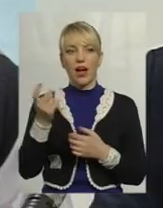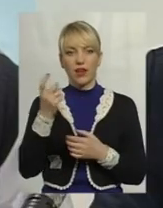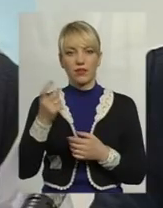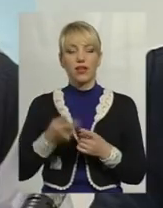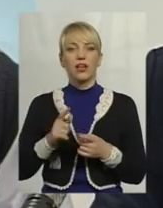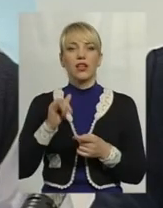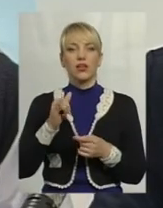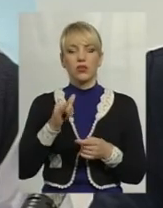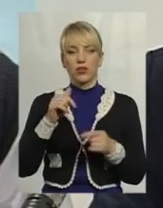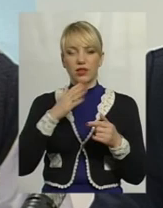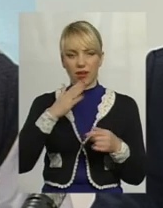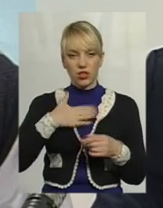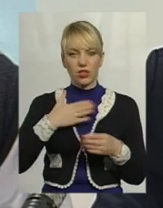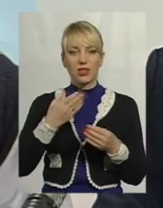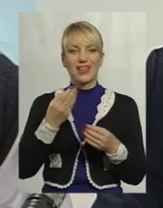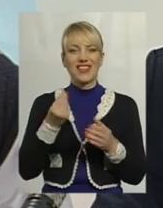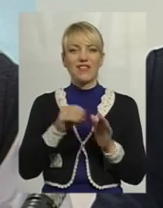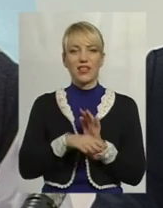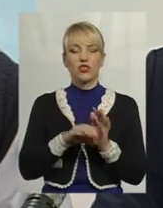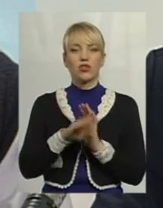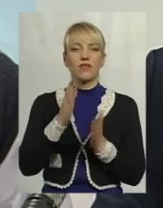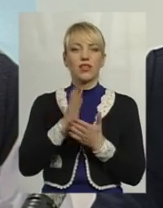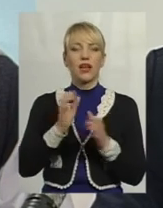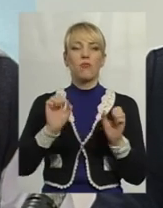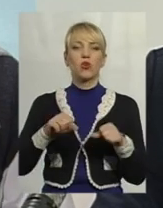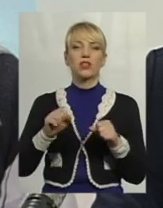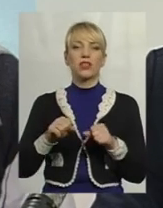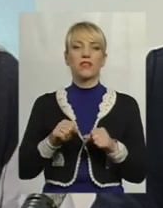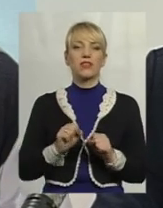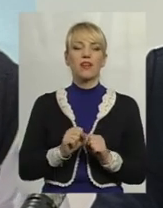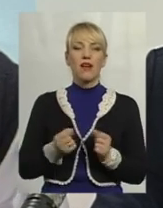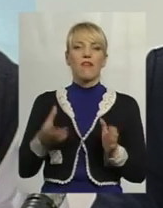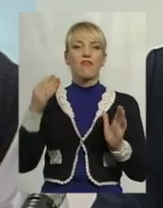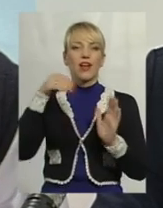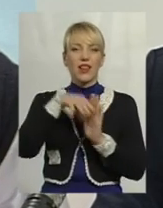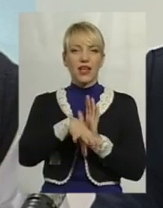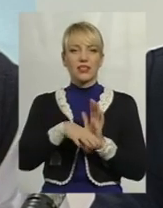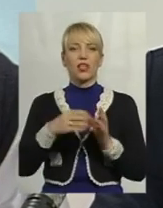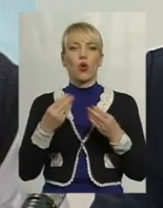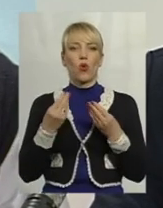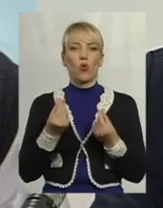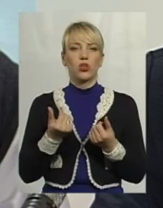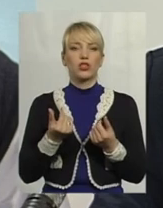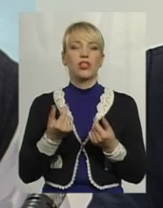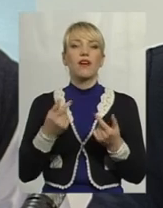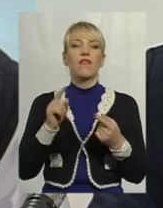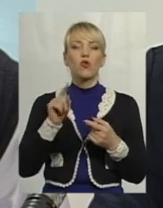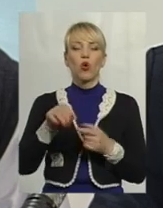інвесторів, скажімо так, є можливість вкласти кошти в той проєкт, який їм сподобався.